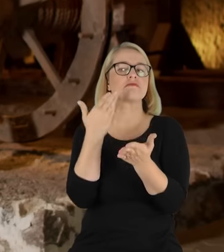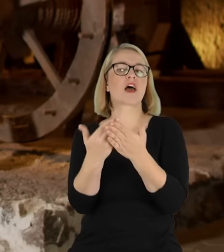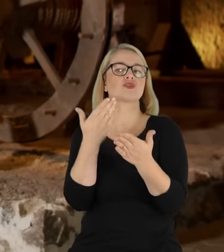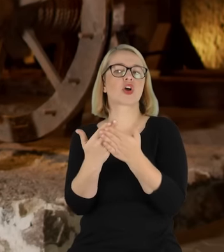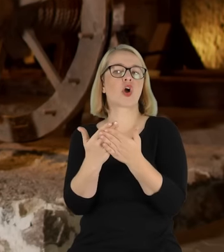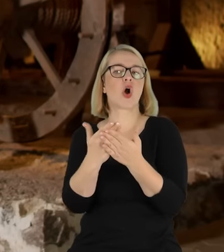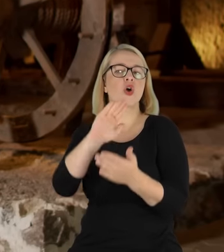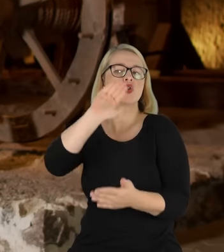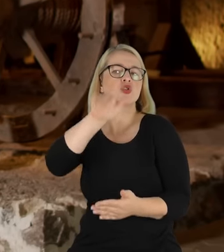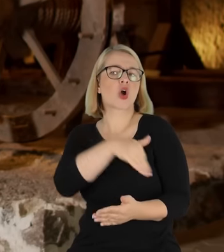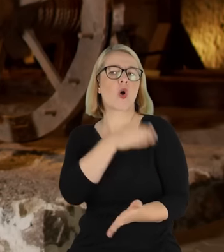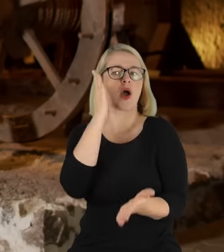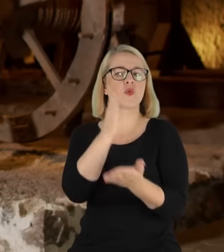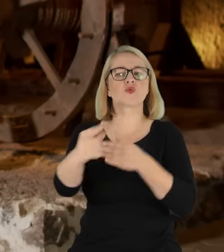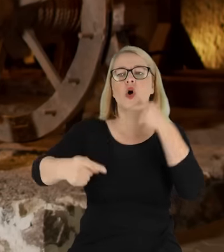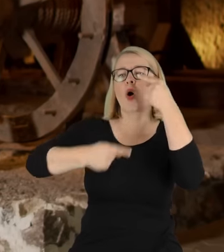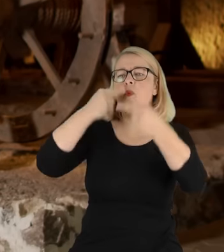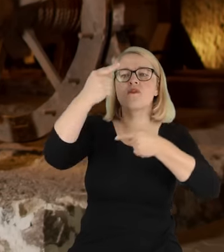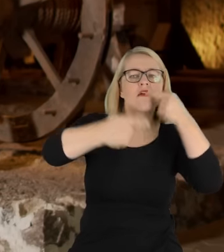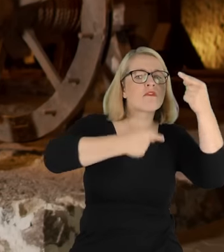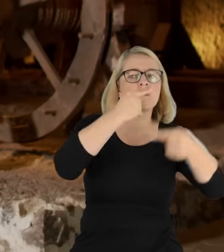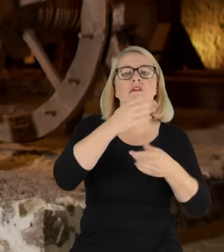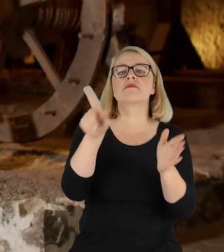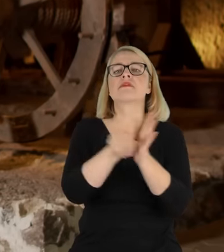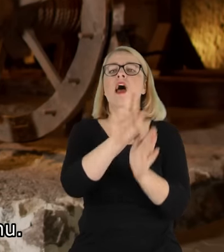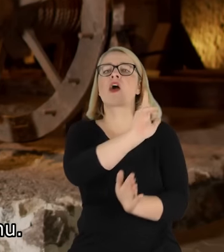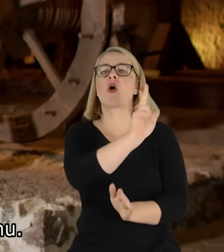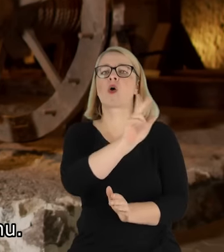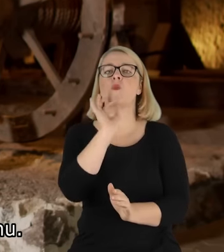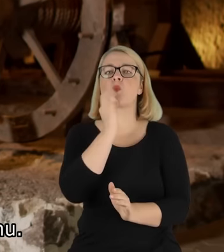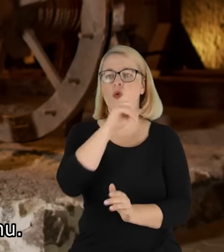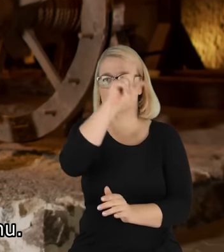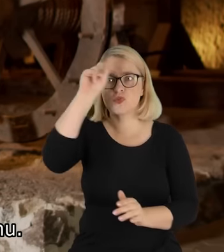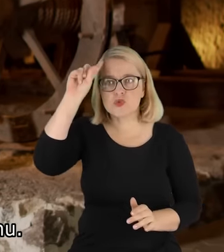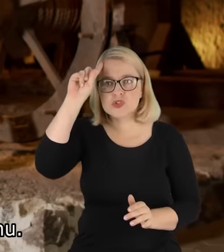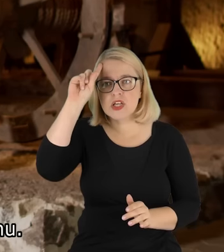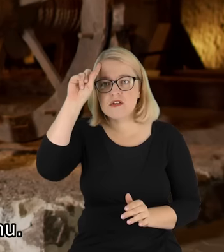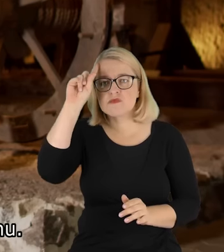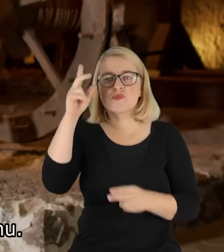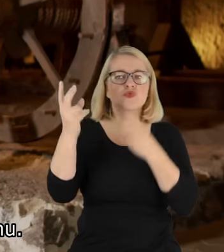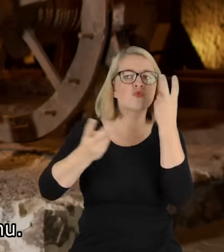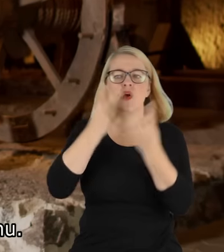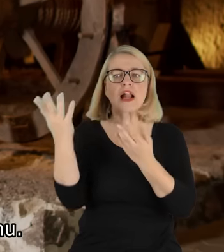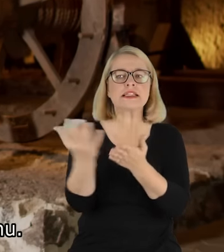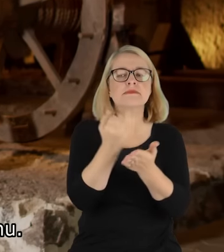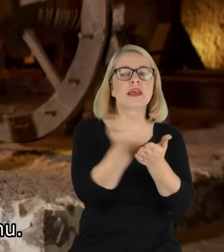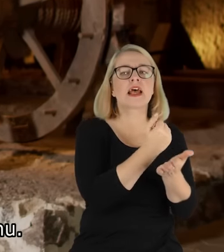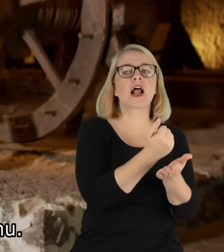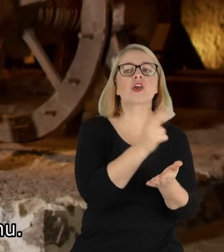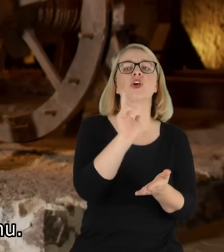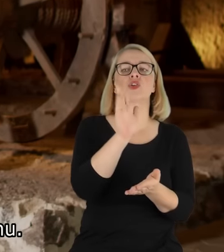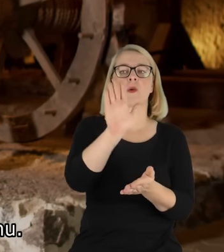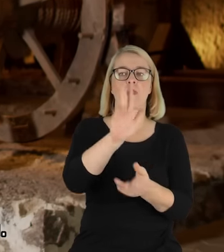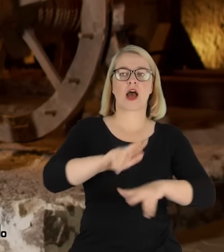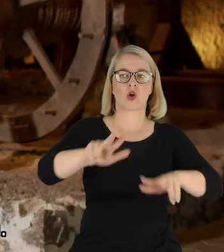szkole już opowiadał młodym ludziom, uczniom, żeby zbierali co kto z rodzin górniczych posiada